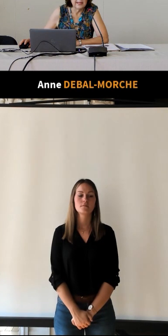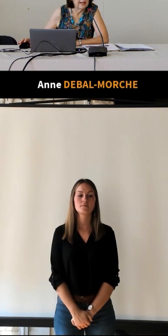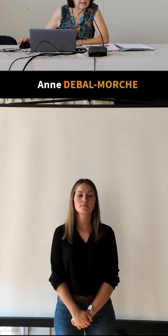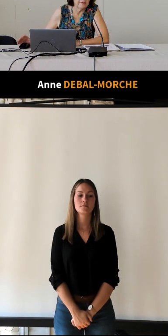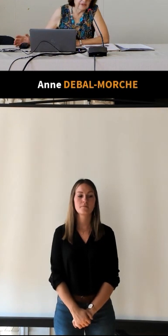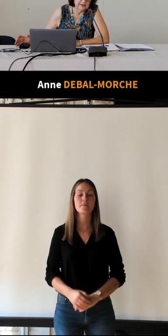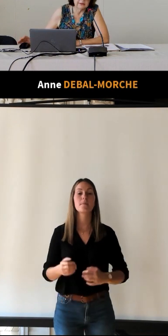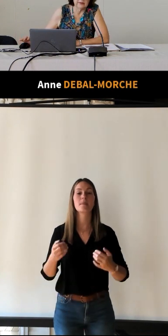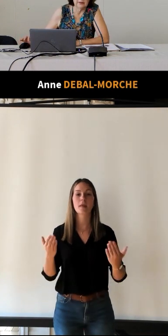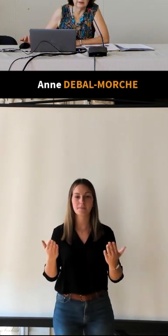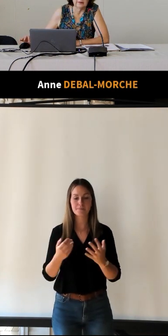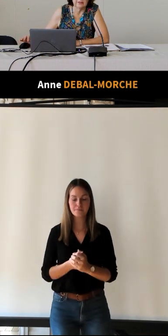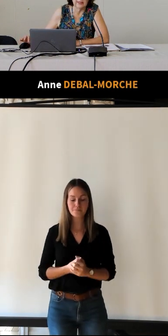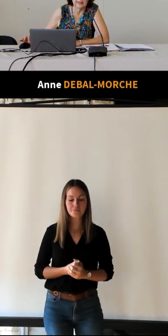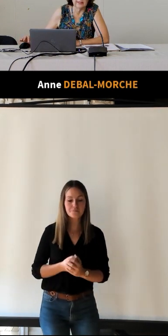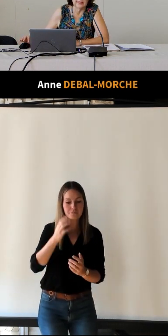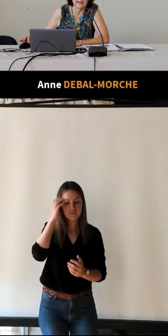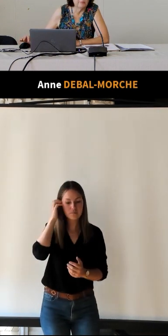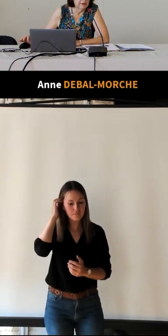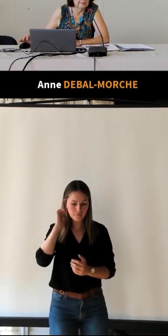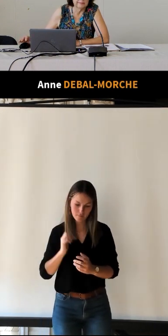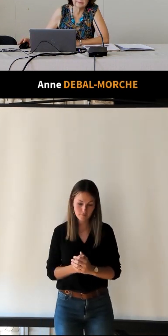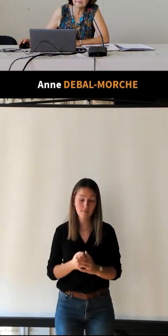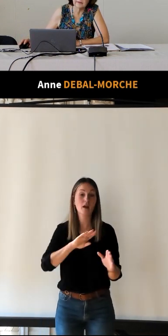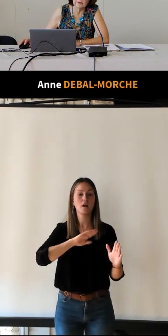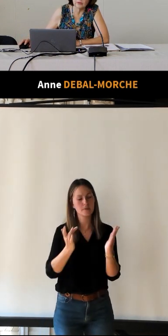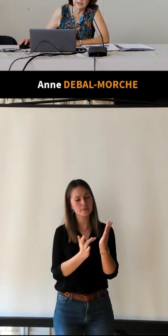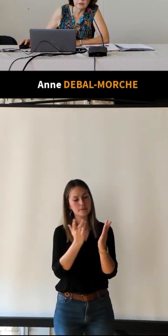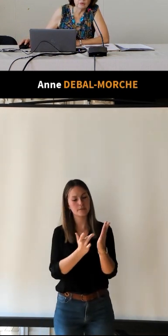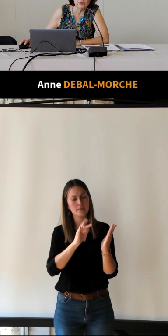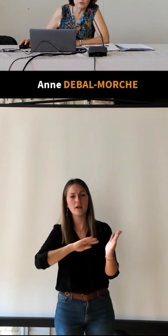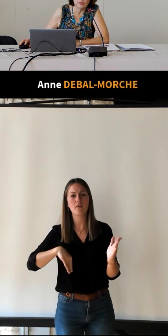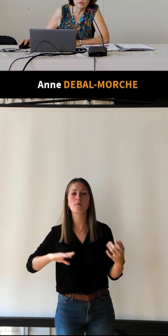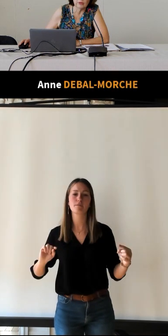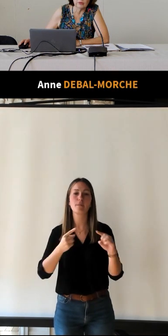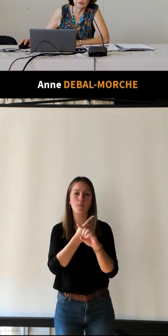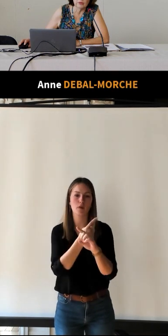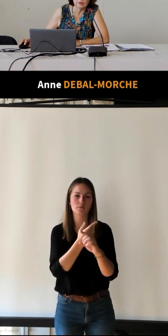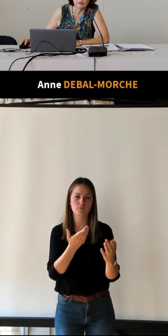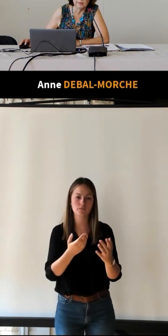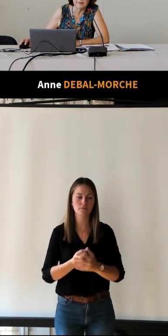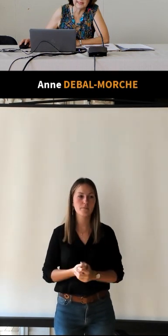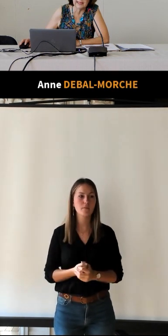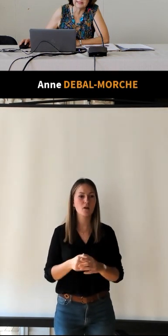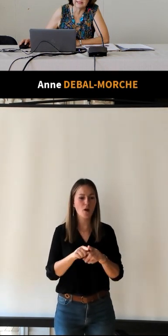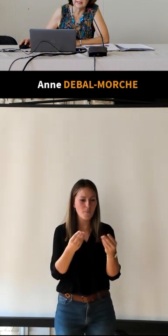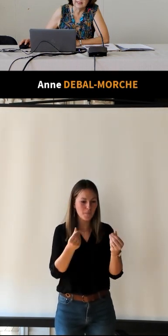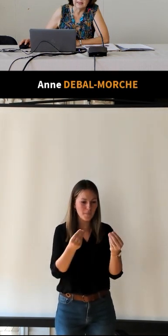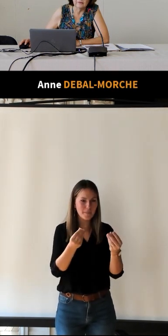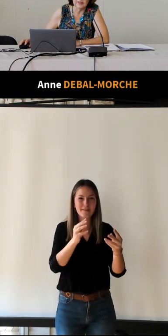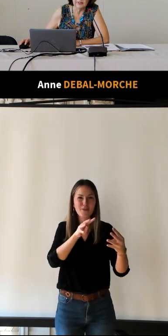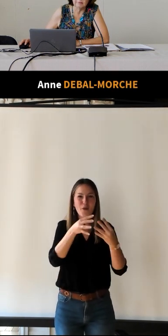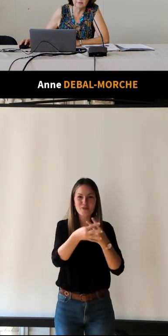Et à la fin, un plan, donc, qui est sur une sorte de papier calque.